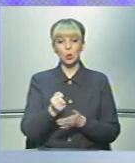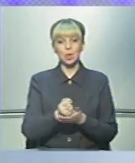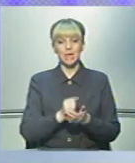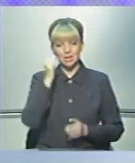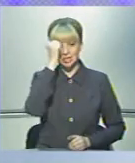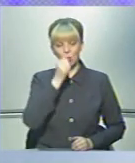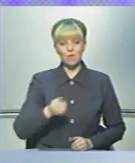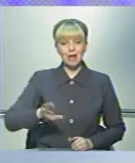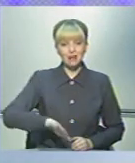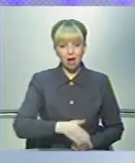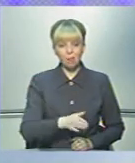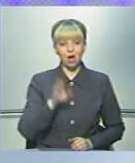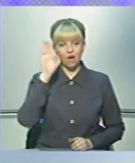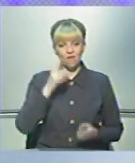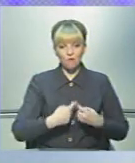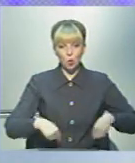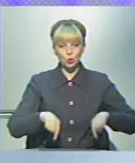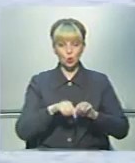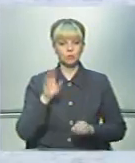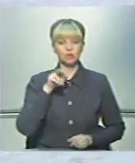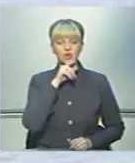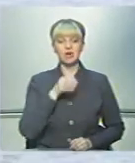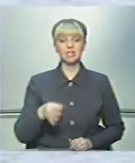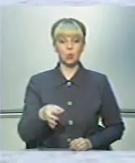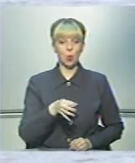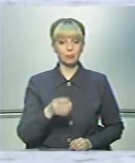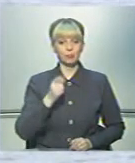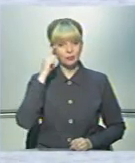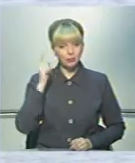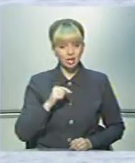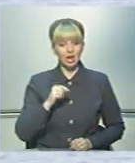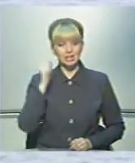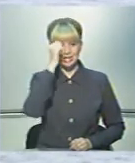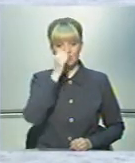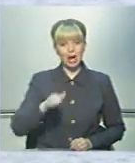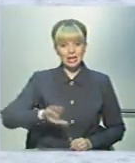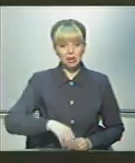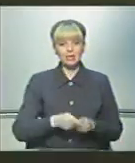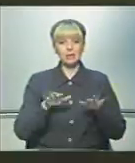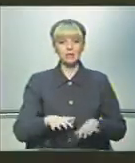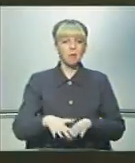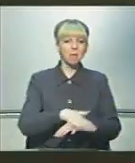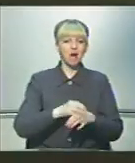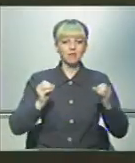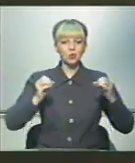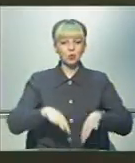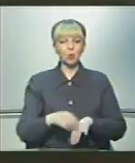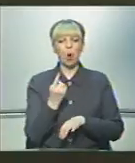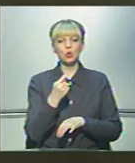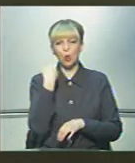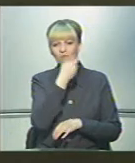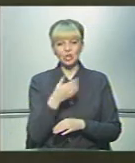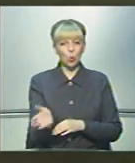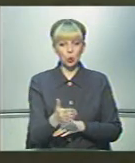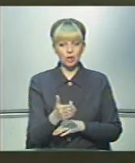зимувальних ямах водоєм Чернівецької області. Як відомо, зимувальні ями – це місця масового скупчення одного виду